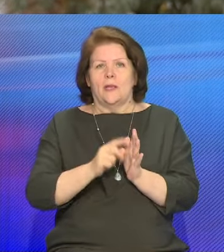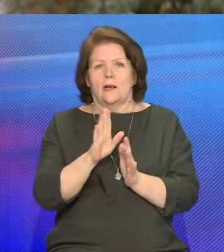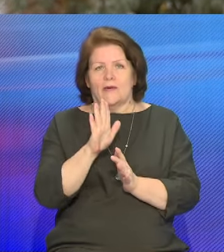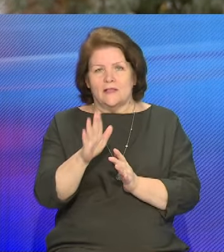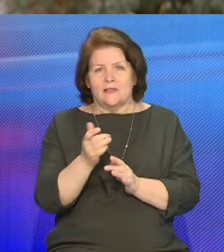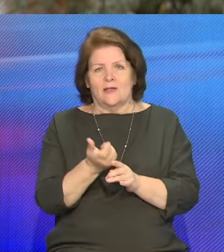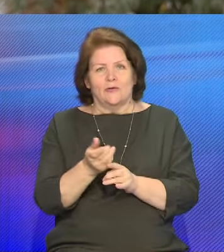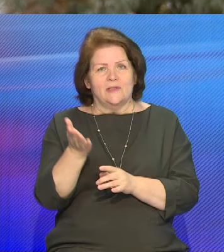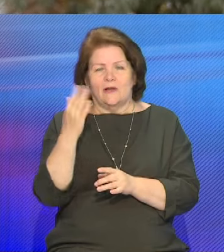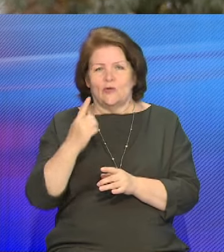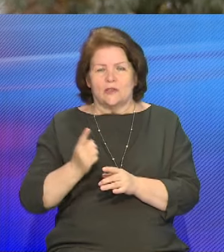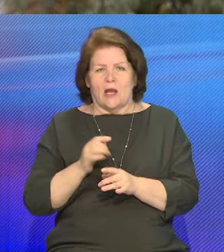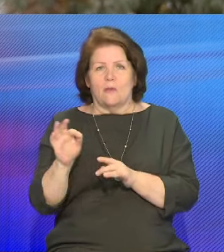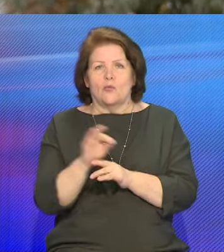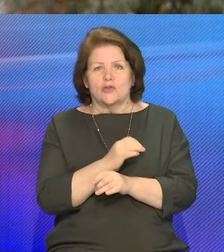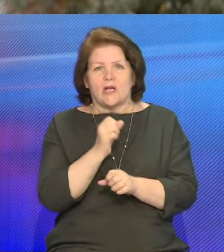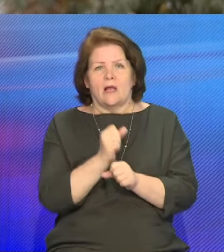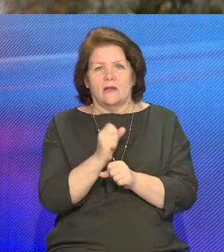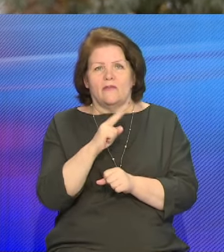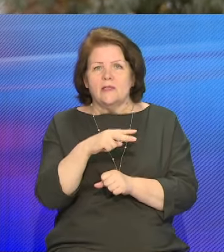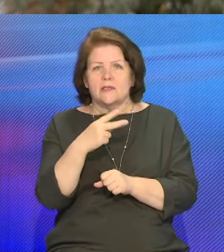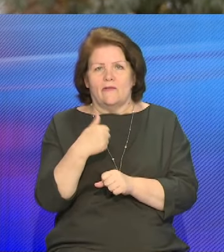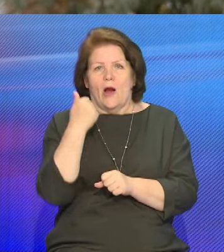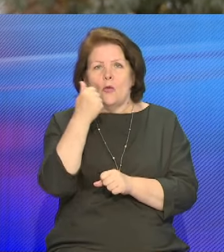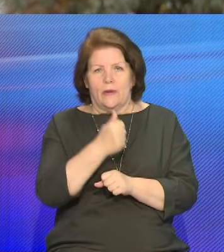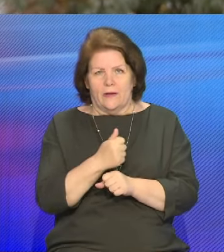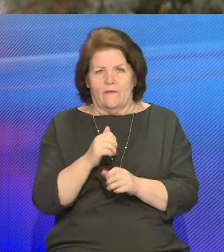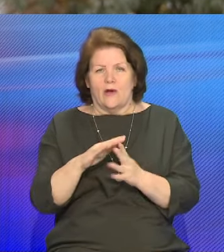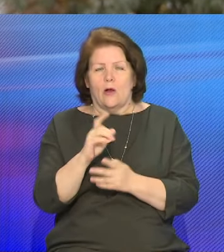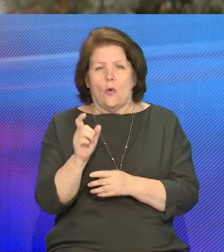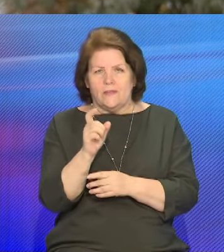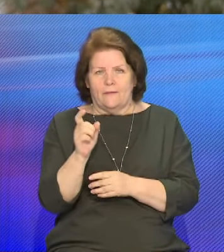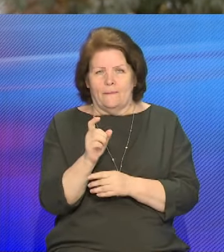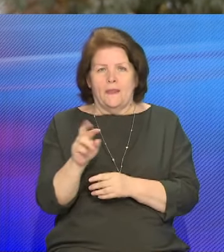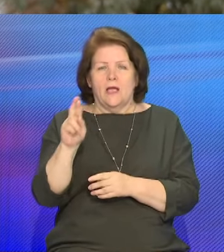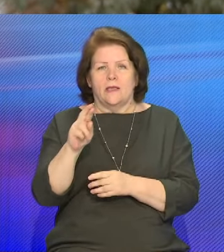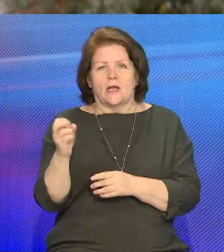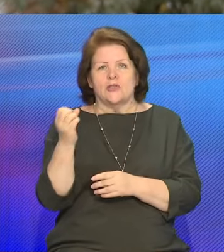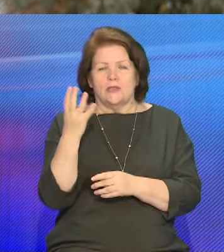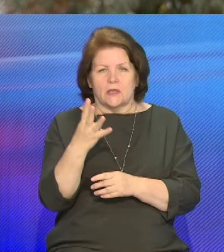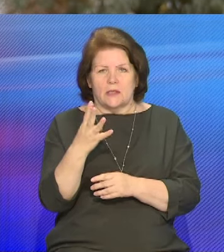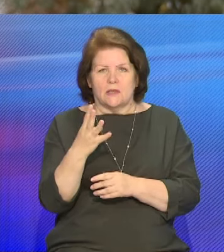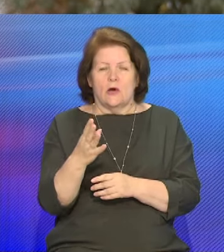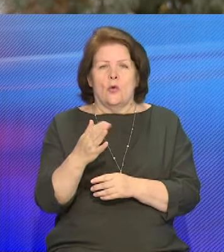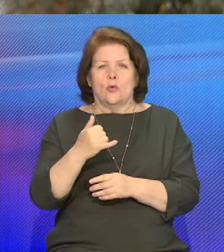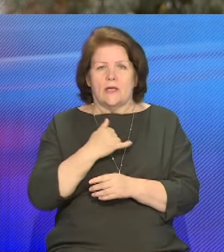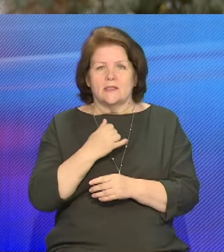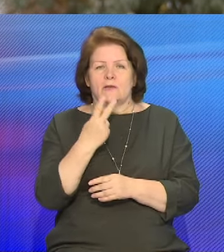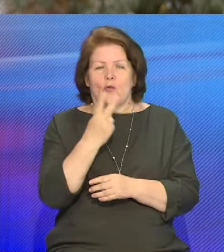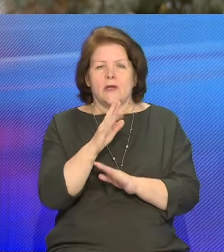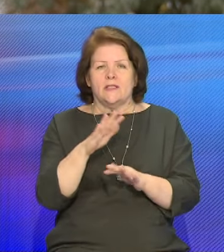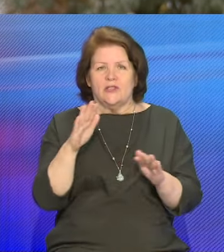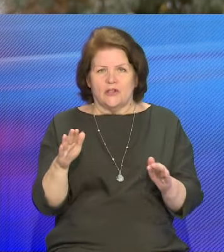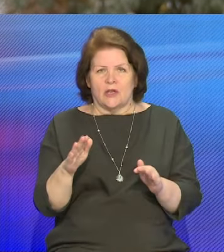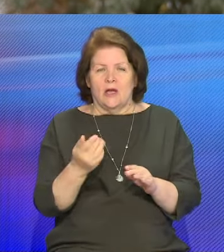давно. Муж отработал 22 22 года в колхозе. Я 14, у нас двое детишек, и